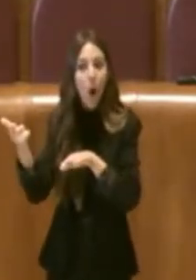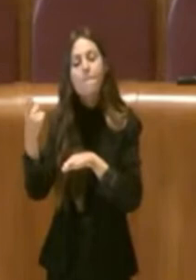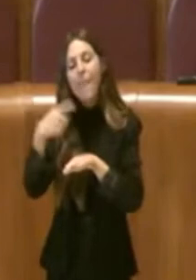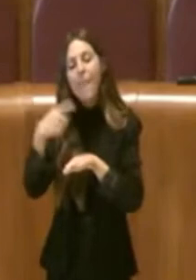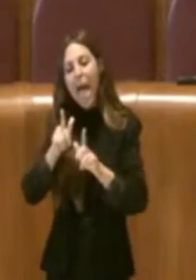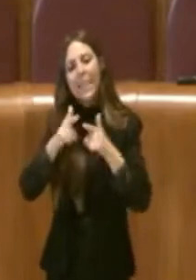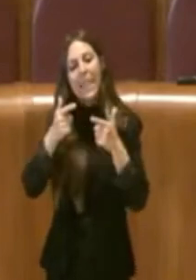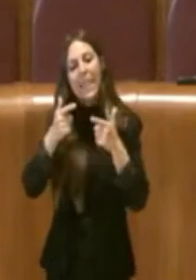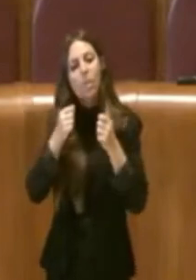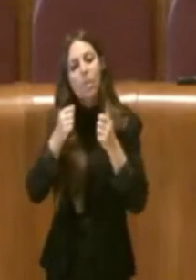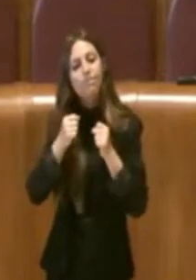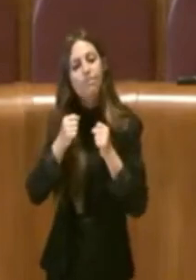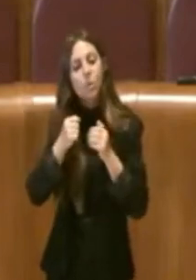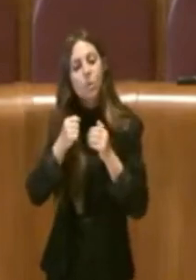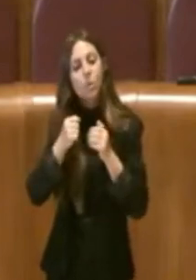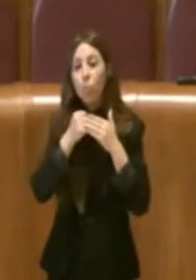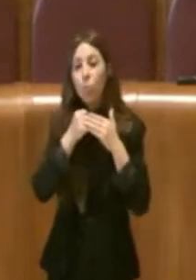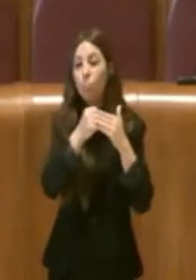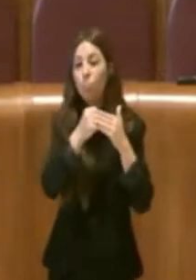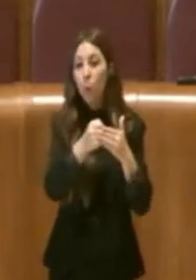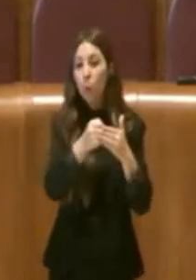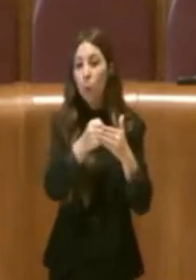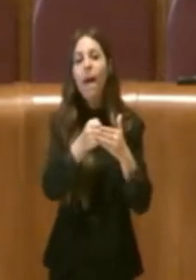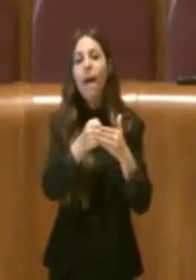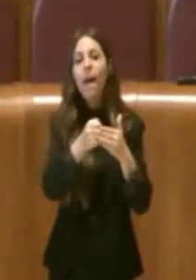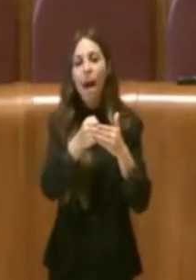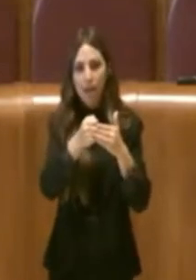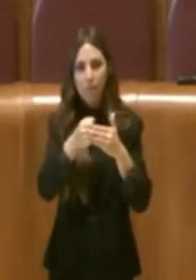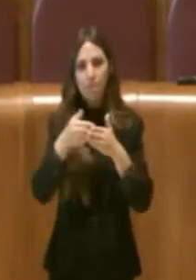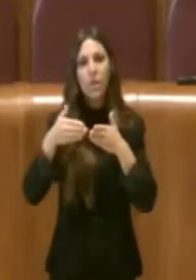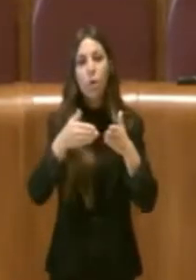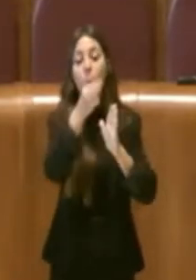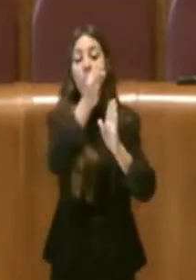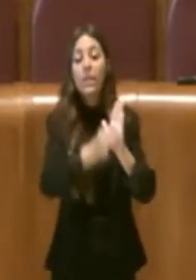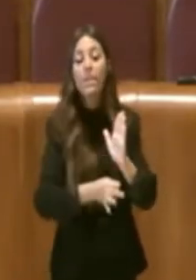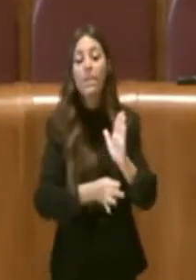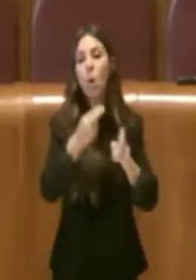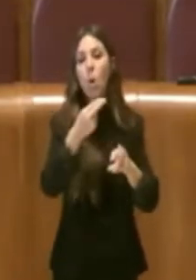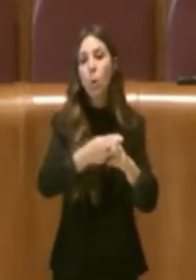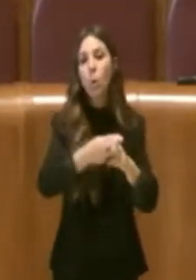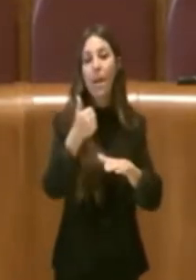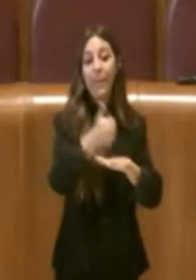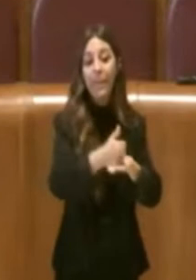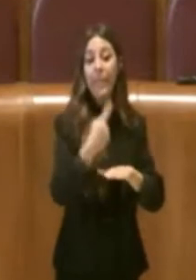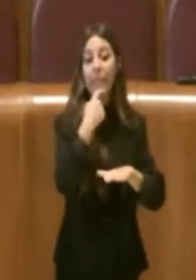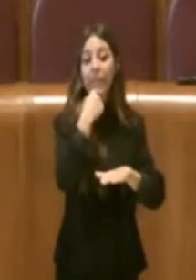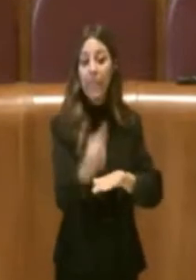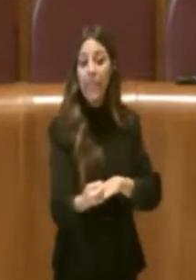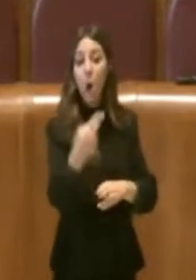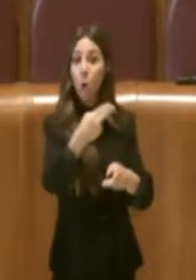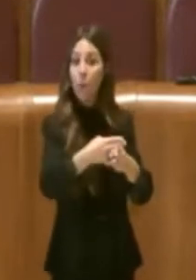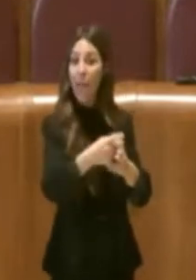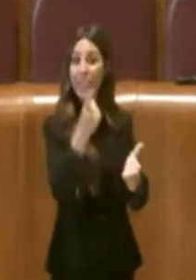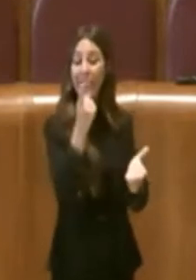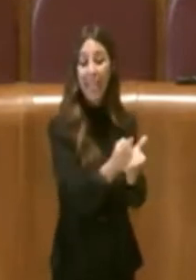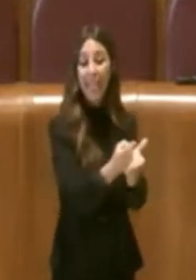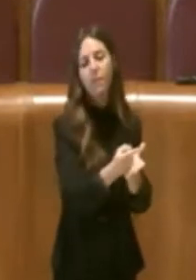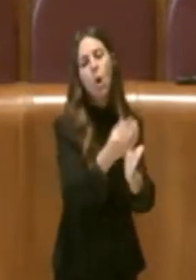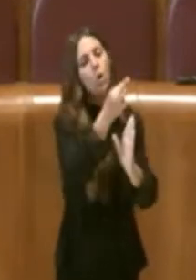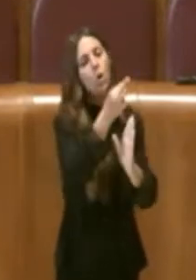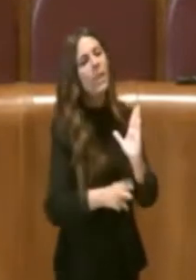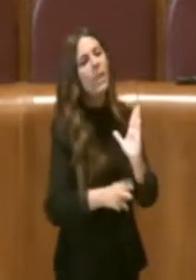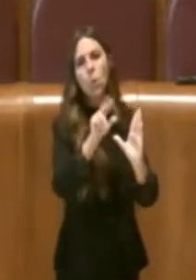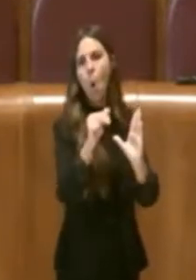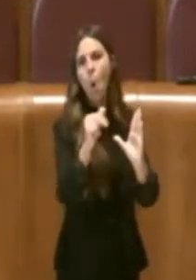rafforzare il tema del percorso dell'ordinamento di Roma Capitale dicendo Roma deve effettivamente avere un nuovo ordinamento,